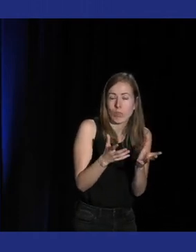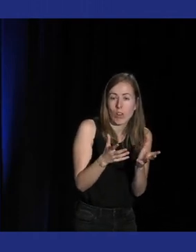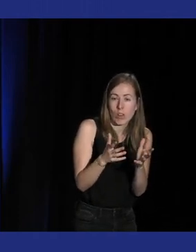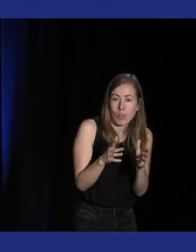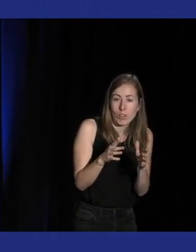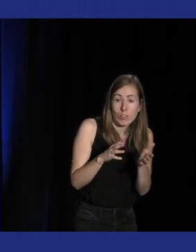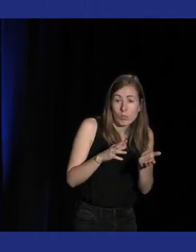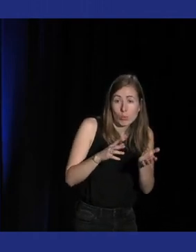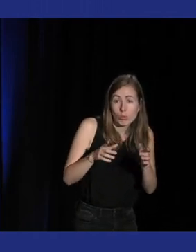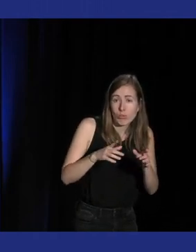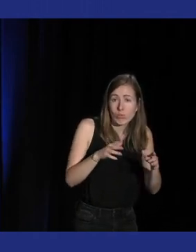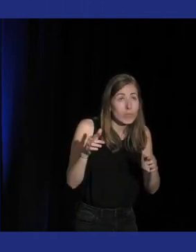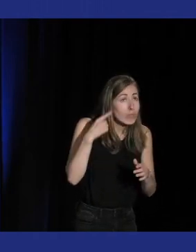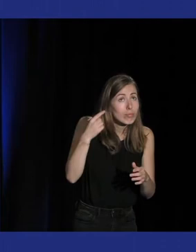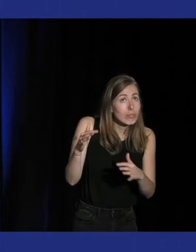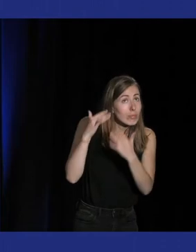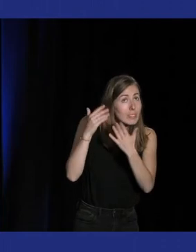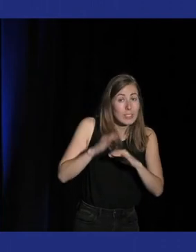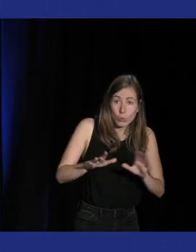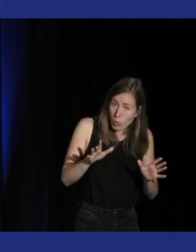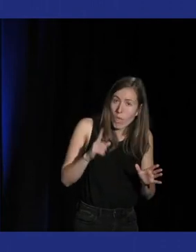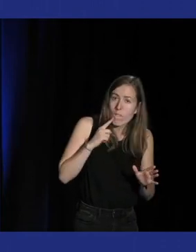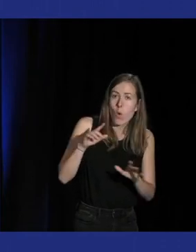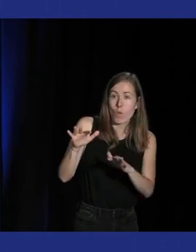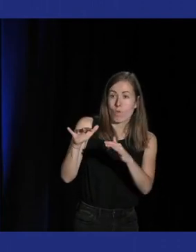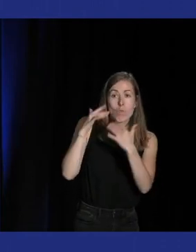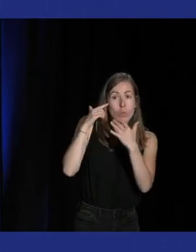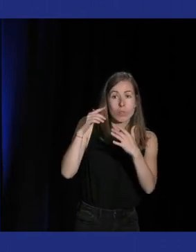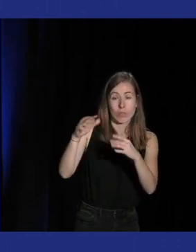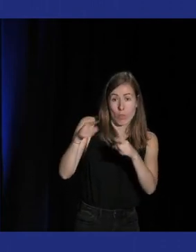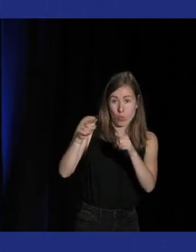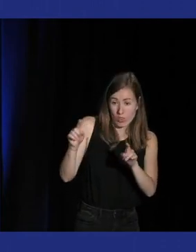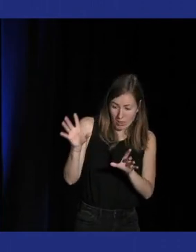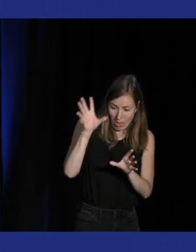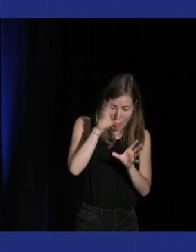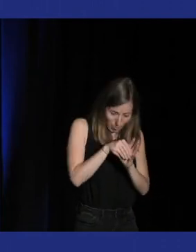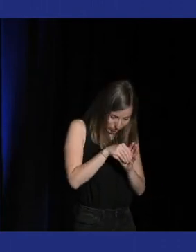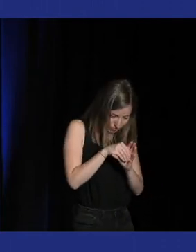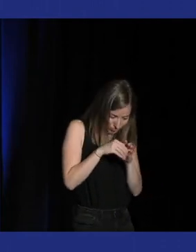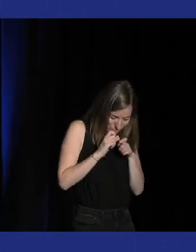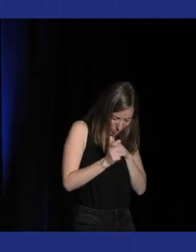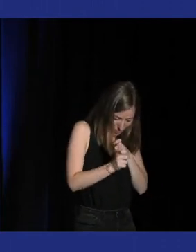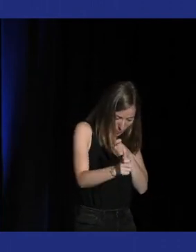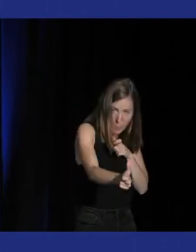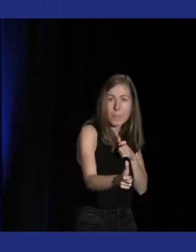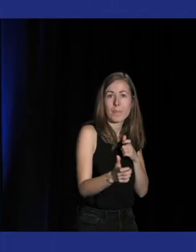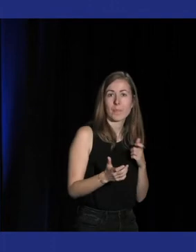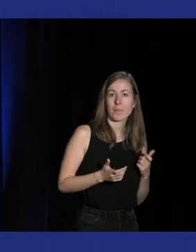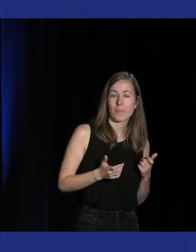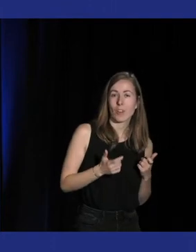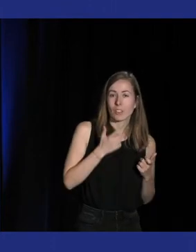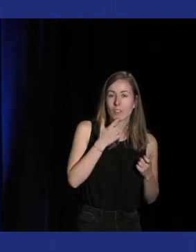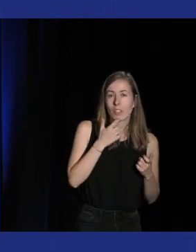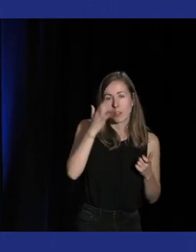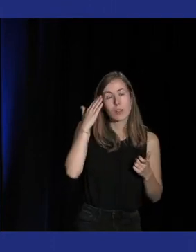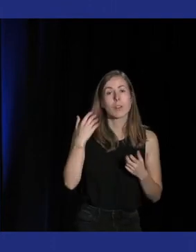va reproduire la musique ou au contraire du coup la musique est au centre du gameplay et justement quand on voit Danny Barandowski qui est le compositeur